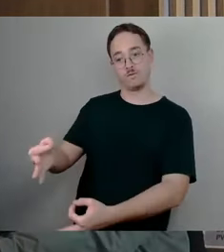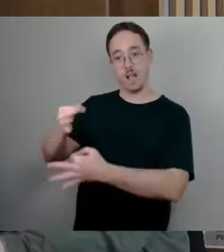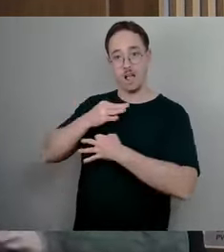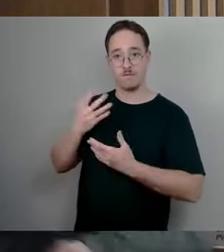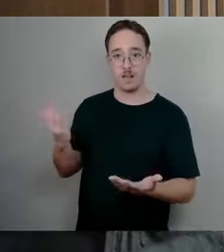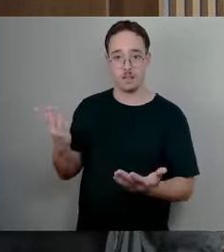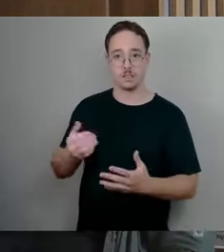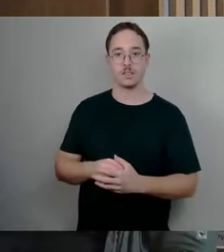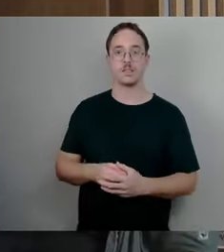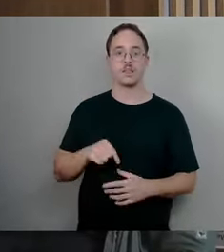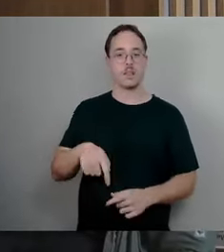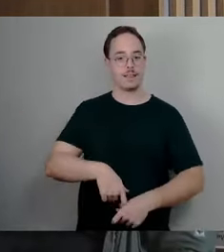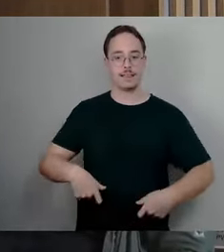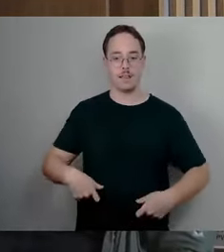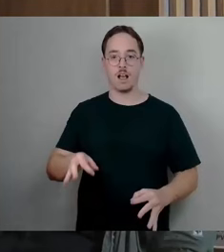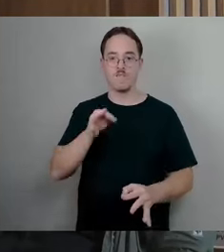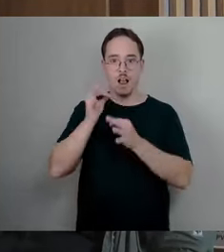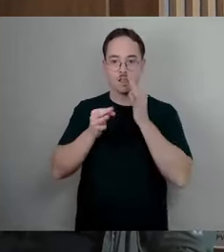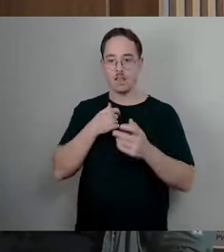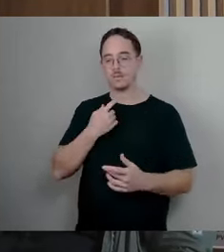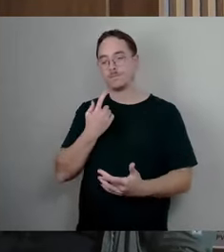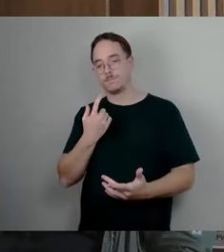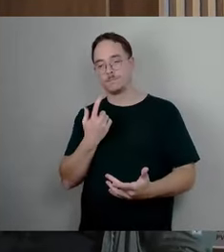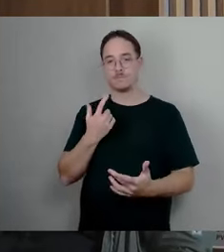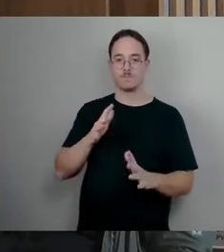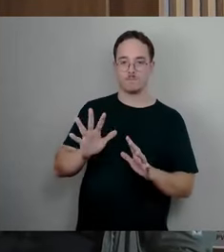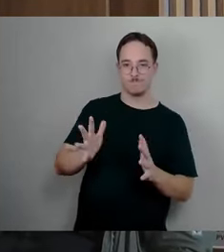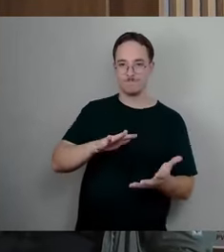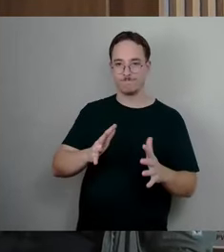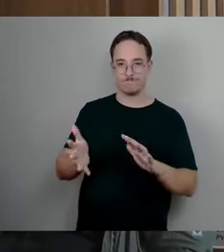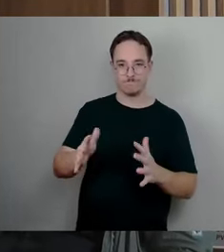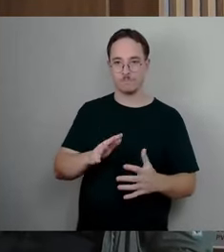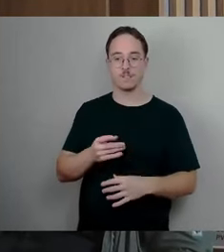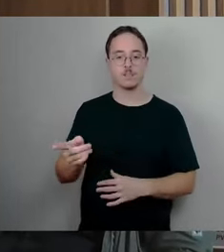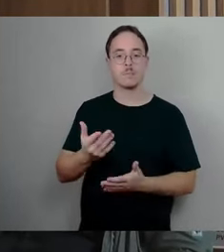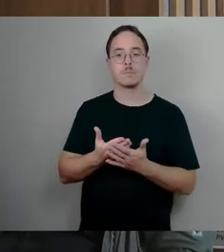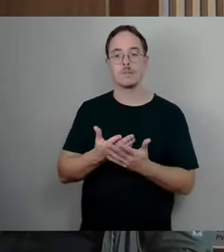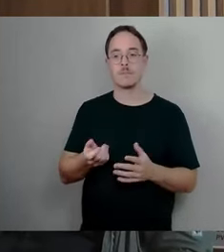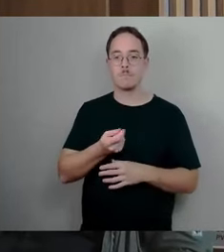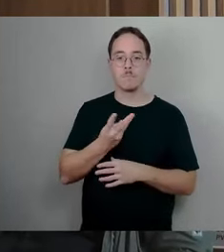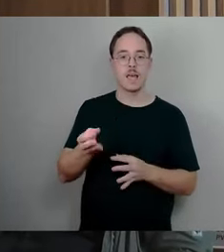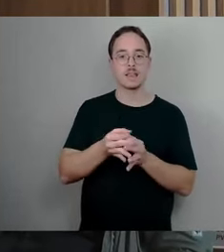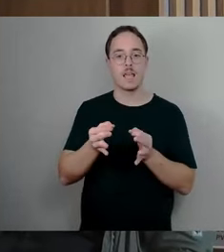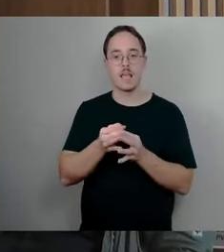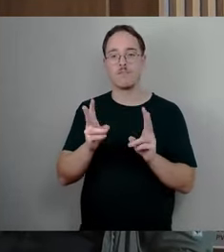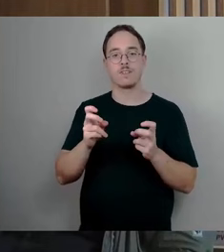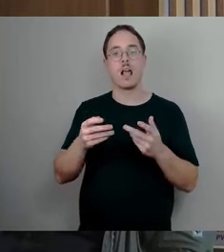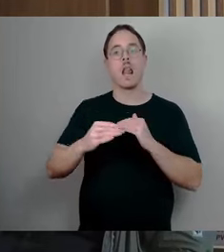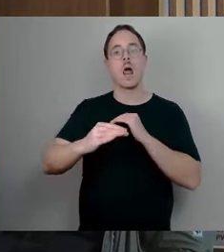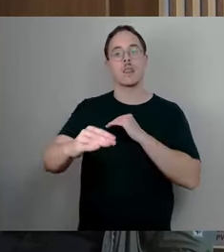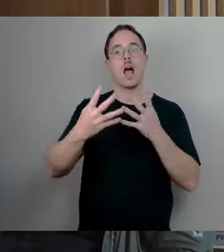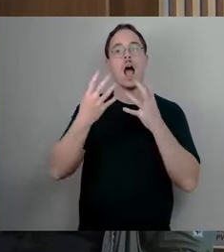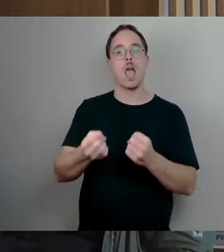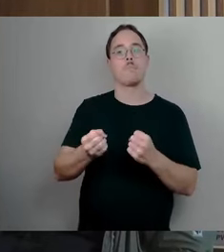dass die Kita, die hat regelmäßig, also jedes Jahr einen mehrtägigen Landheimausflug, der ist jetzt wegen der fehlenden Haushaltsmittel gestrichen worden. Das Gleiche in der Kita